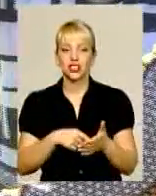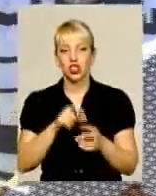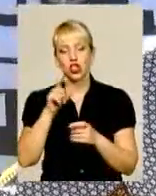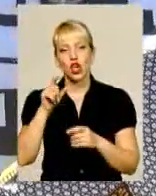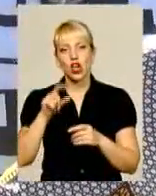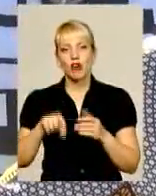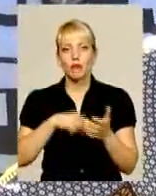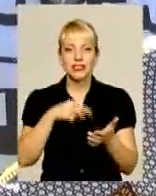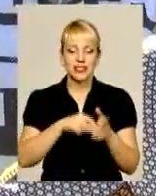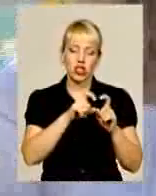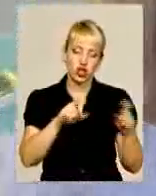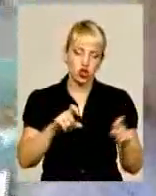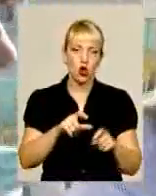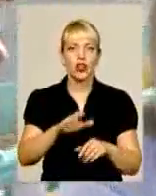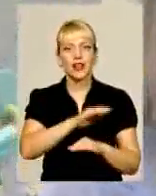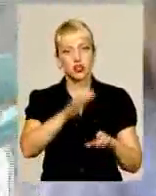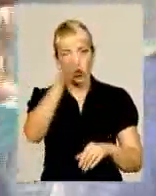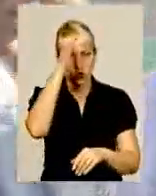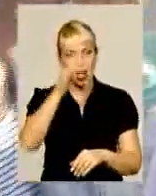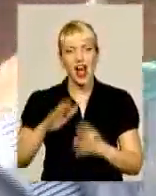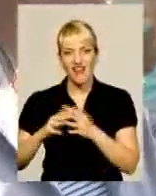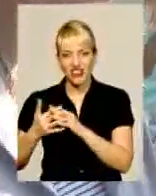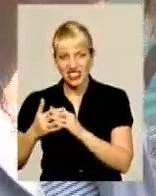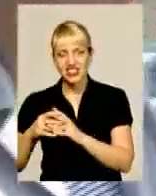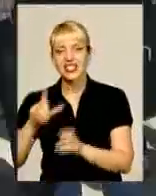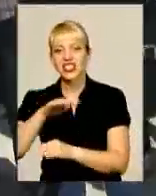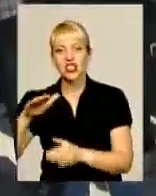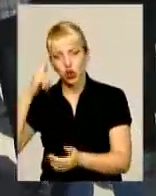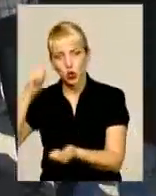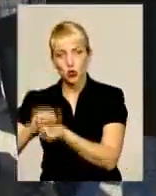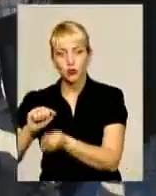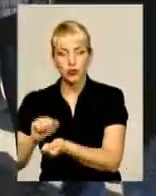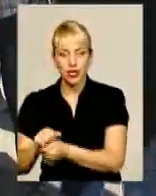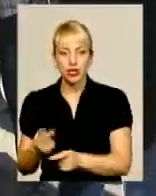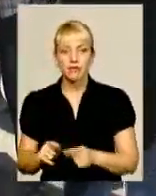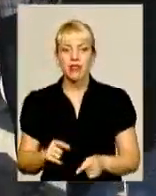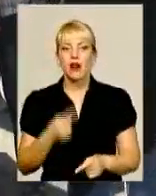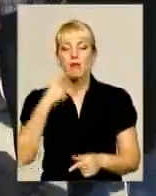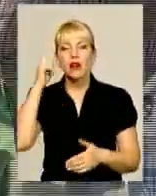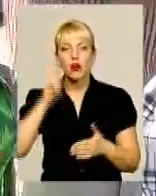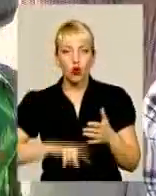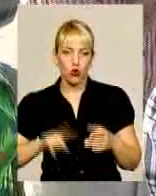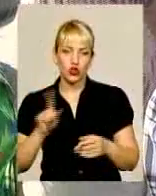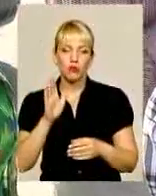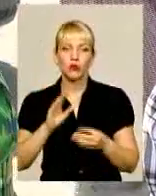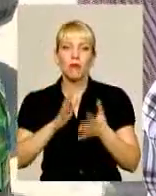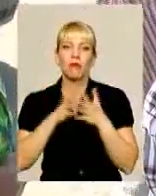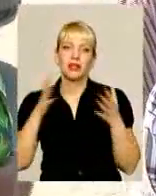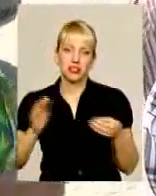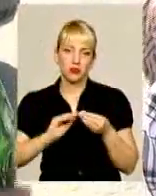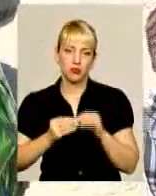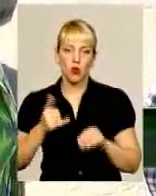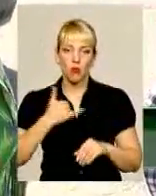діти розумні, а в селі тупі діти. Переконані, від зміни навчального закладу буде більше проблем, аніж користі. У мене дитина,